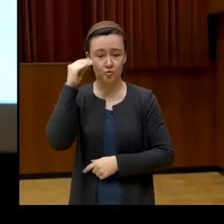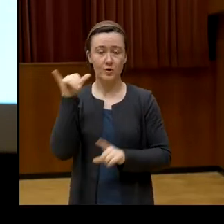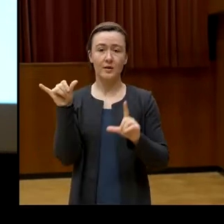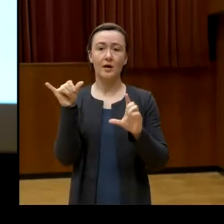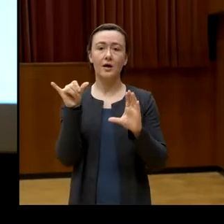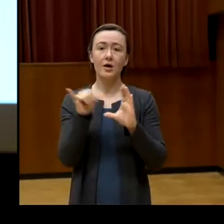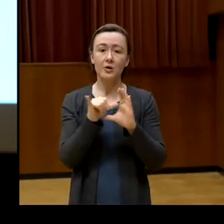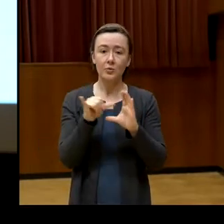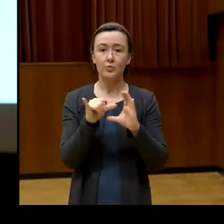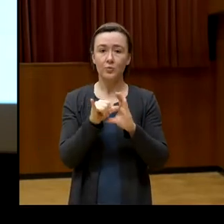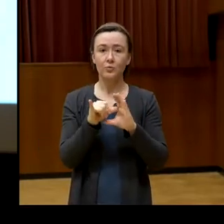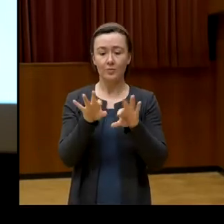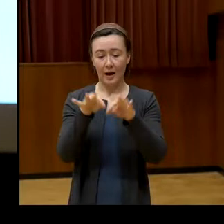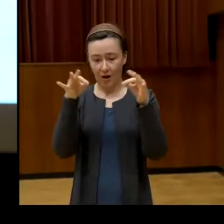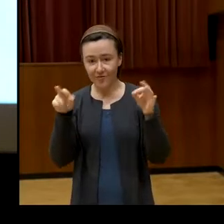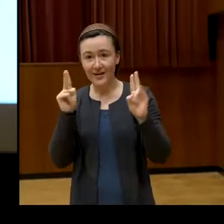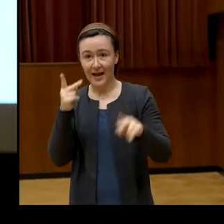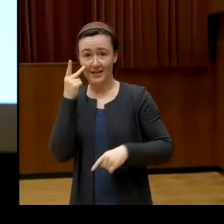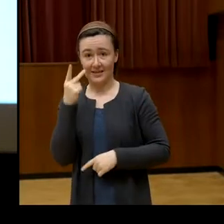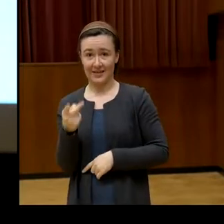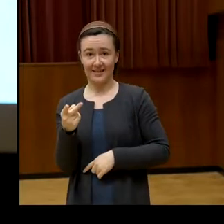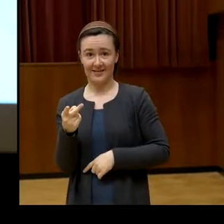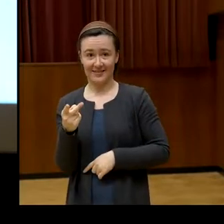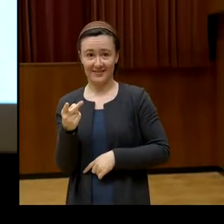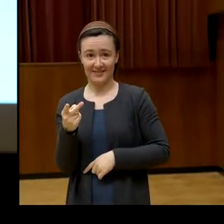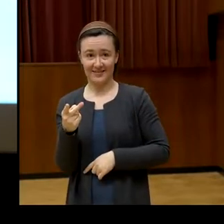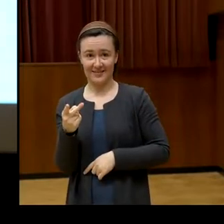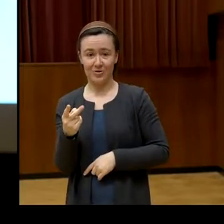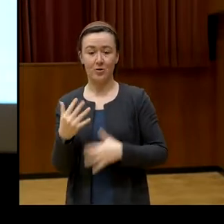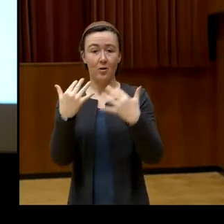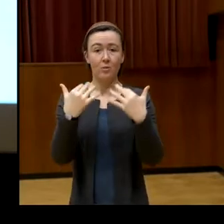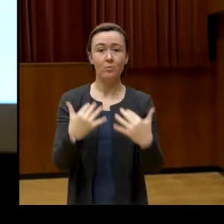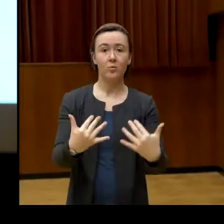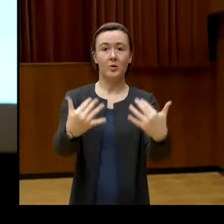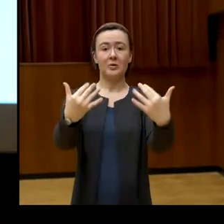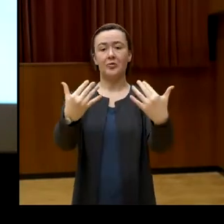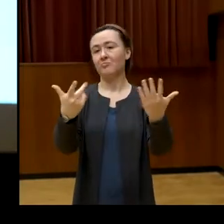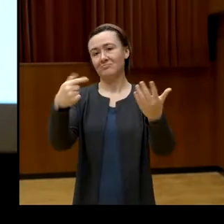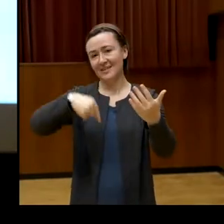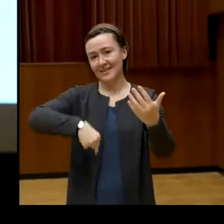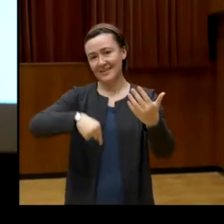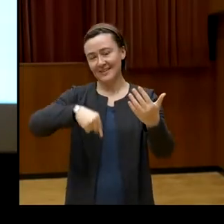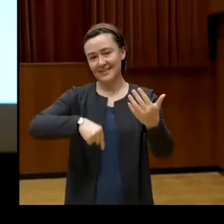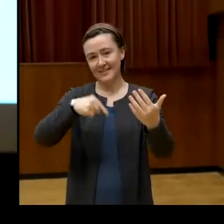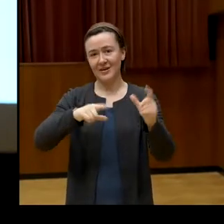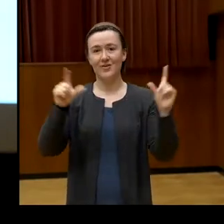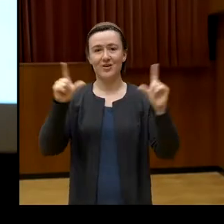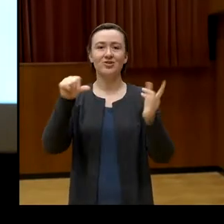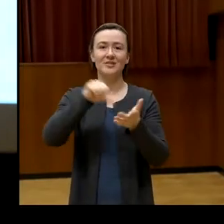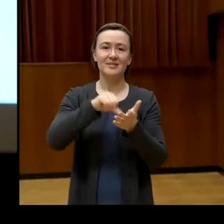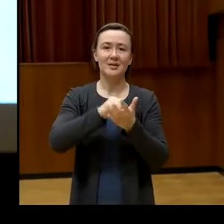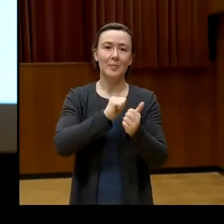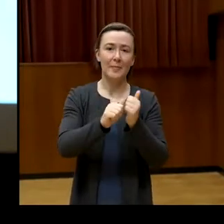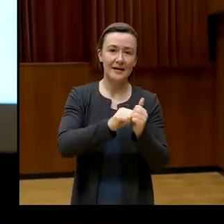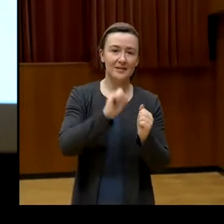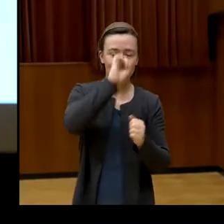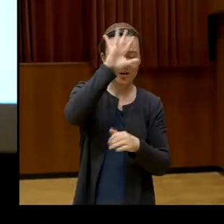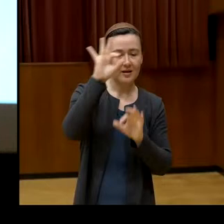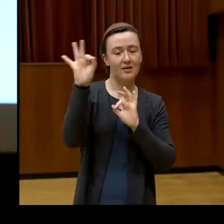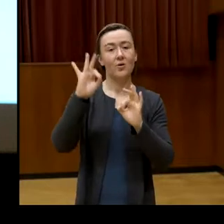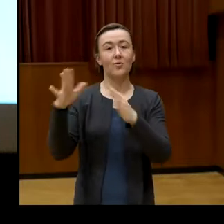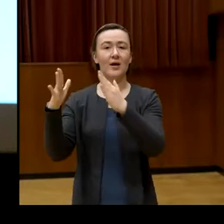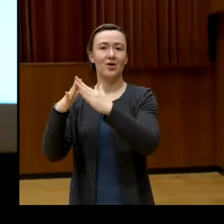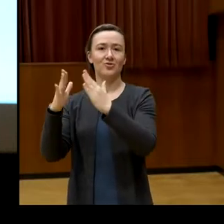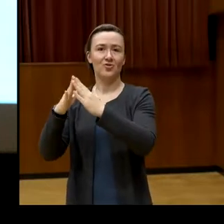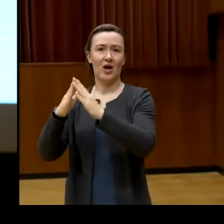live mitverfolgen. Und das Publikum, ganz egal, ob hier im Veranstaltungszentrum Praterstern oder eben vor dem Livestream,